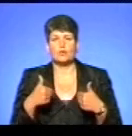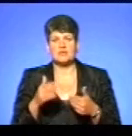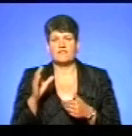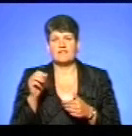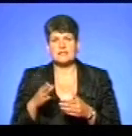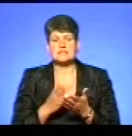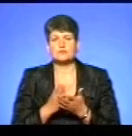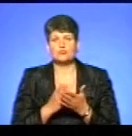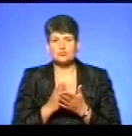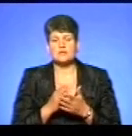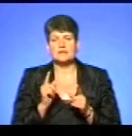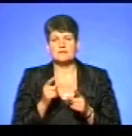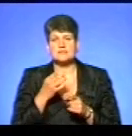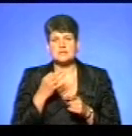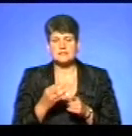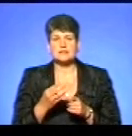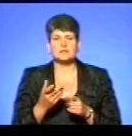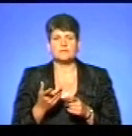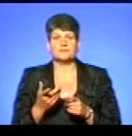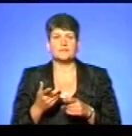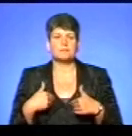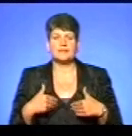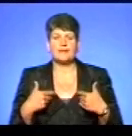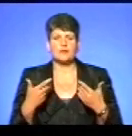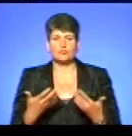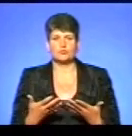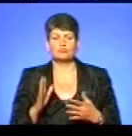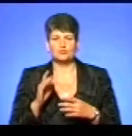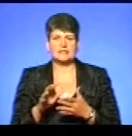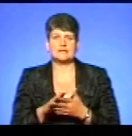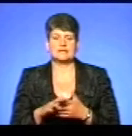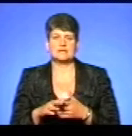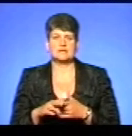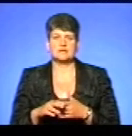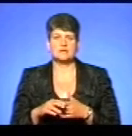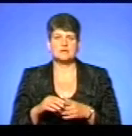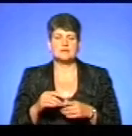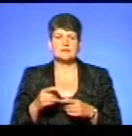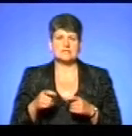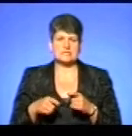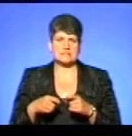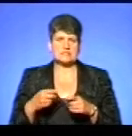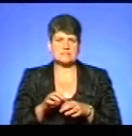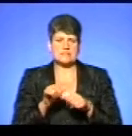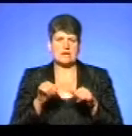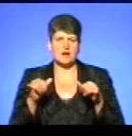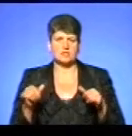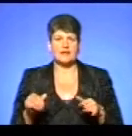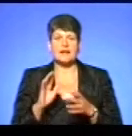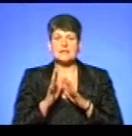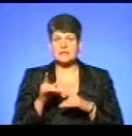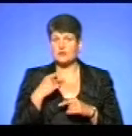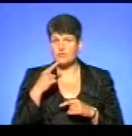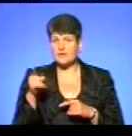хоча б, дай, ті приклик навести з тим виглядом утримання, що ми ніяк не рекомендуємо, тому що прийде зараження. Воно, на жаль, відбулося, люди не розуміють. Мій більшісті, мені той дісник, що я казав,